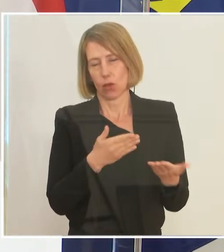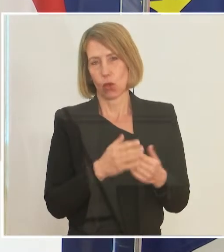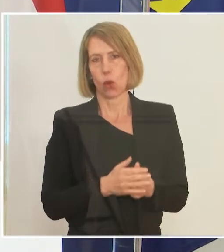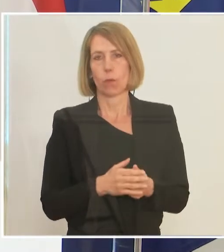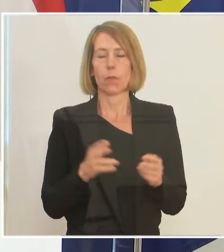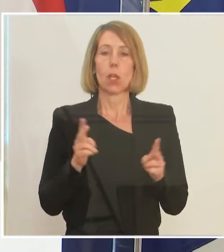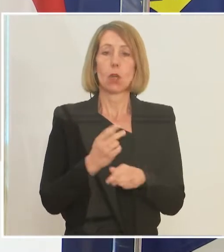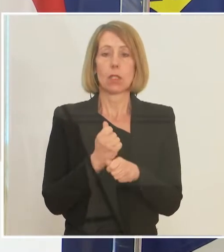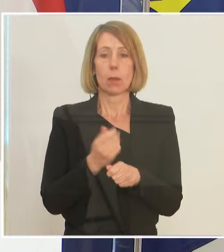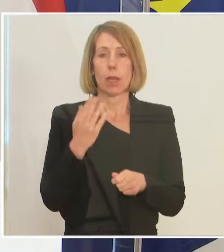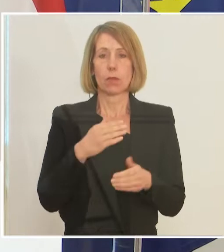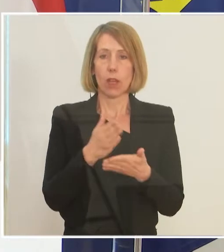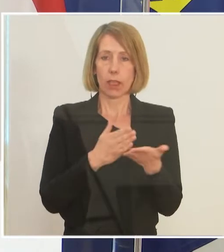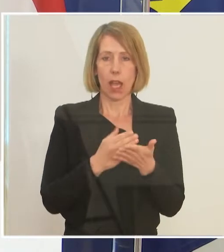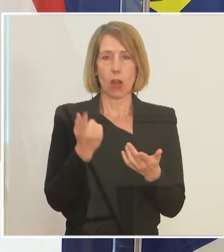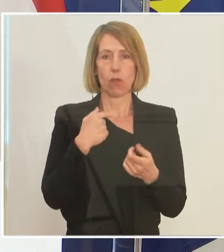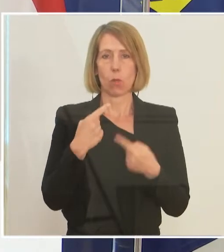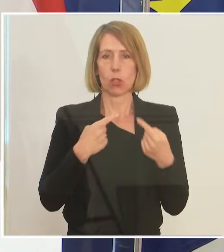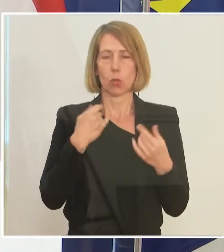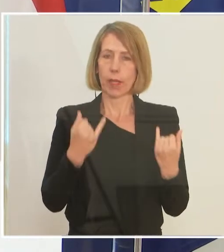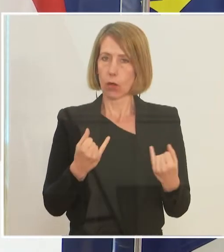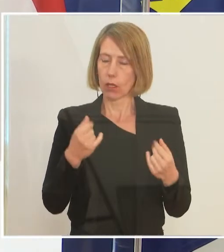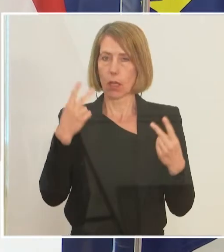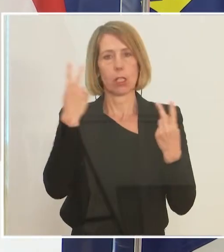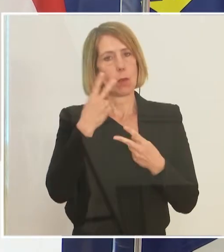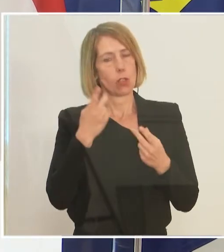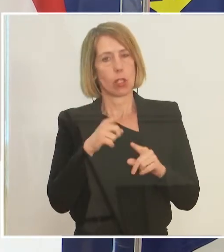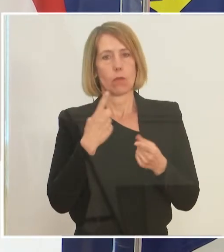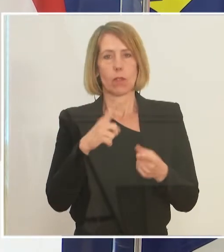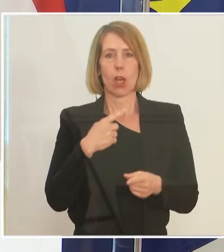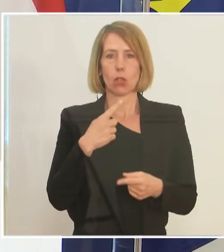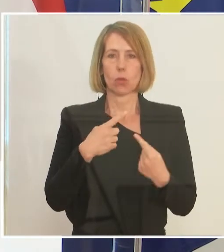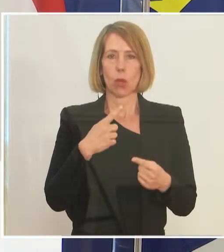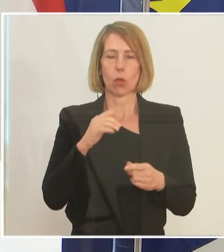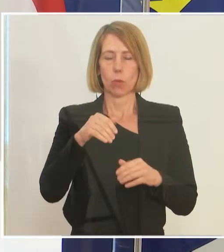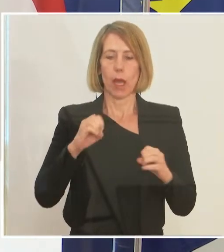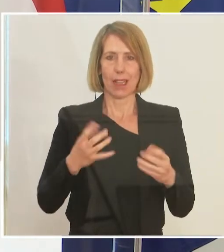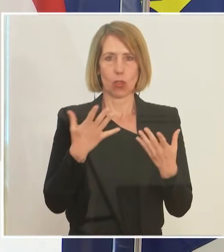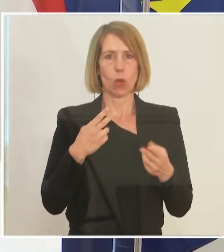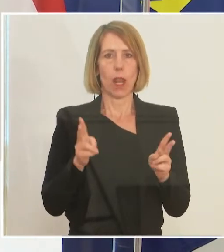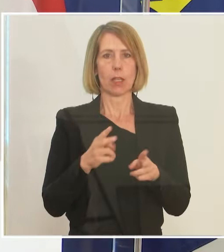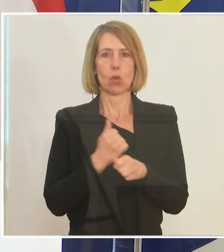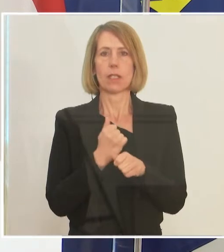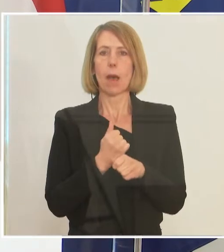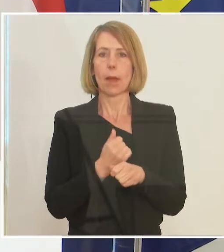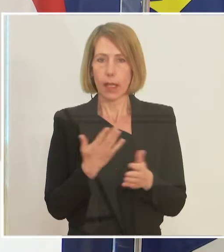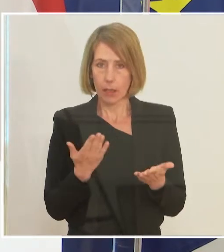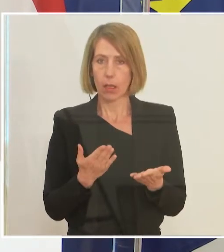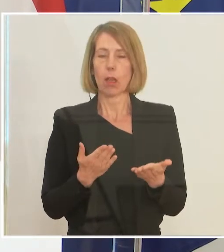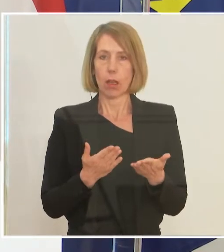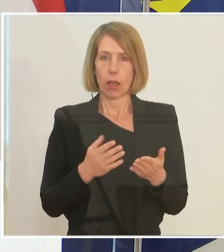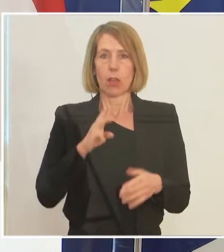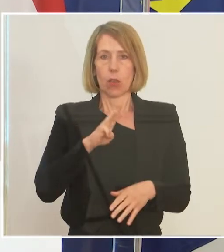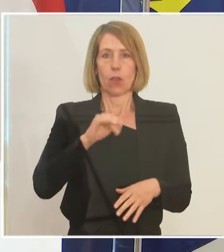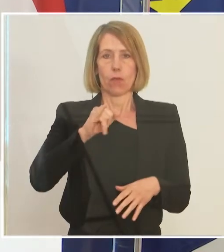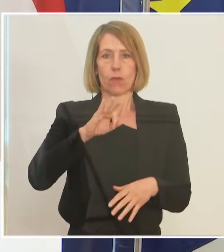Gesprächs heute. Natürlich, wir haben gesprochen über die aktuelle Kurzarbeit. Das WIFO hat ja im